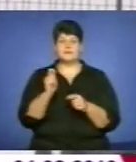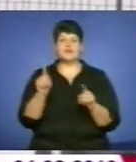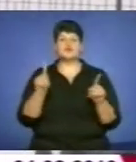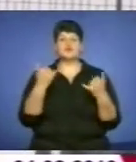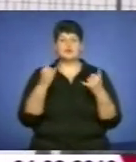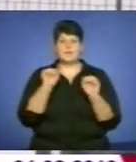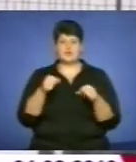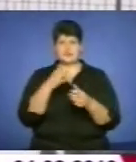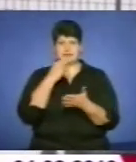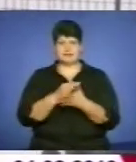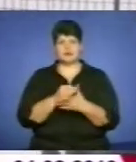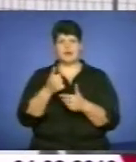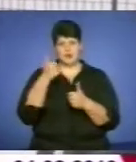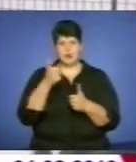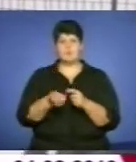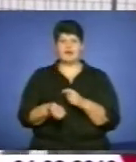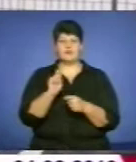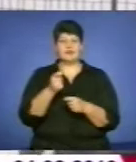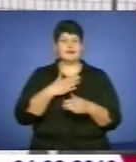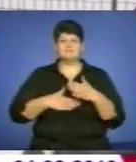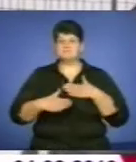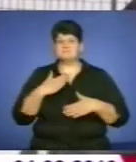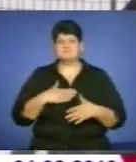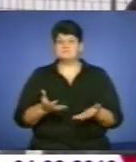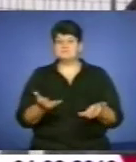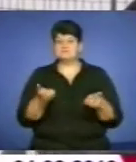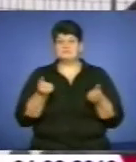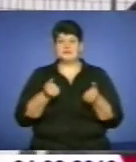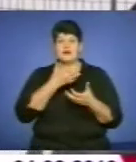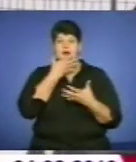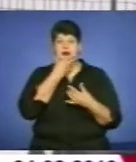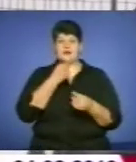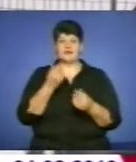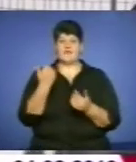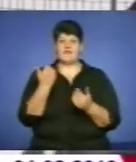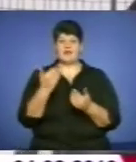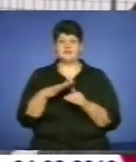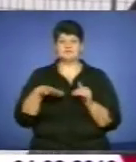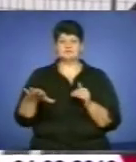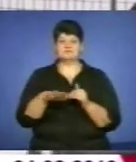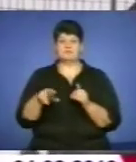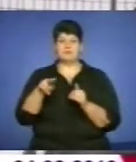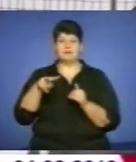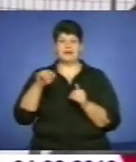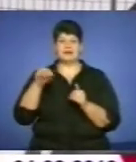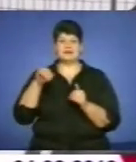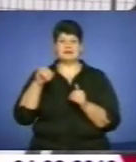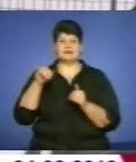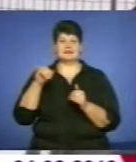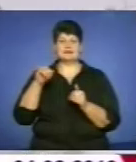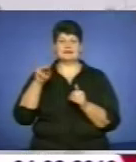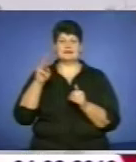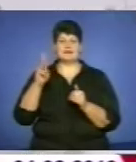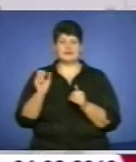сказати, рибка добре ловилася? Добре ловилася, я таке задоволення отримав. Гарна ваша плітка така тернопільська, но зважування